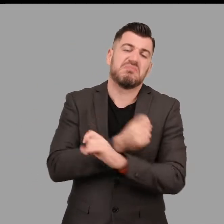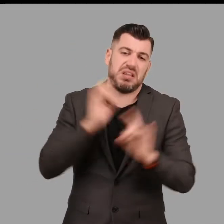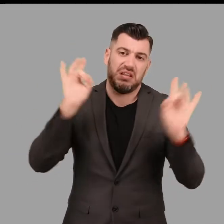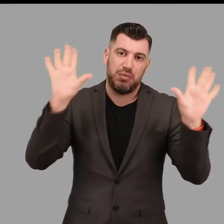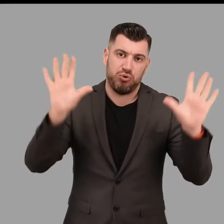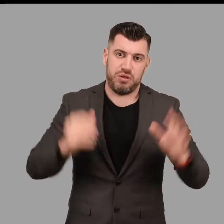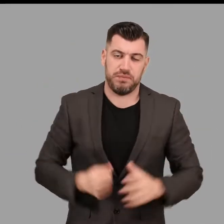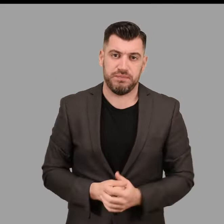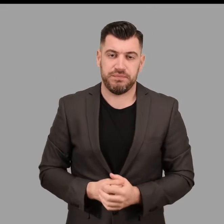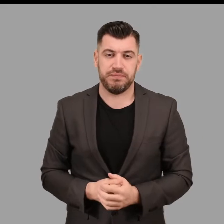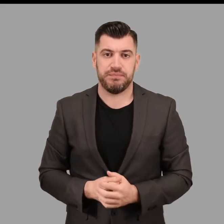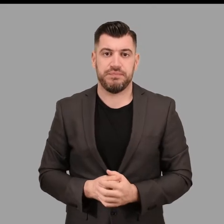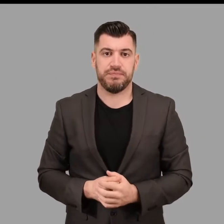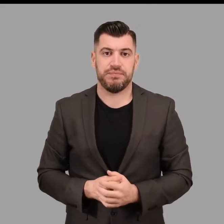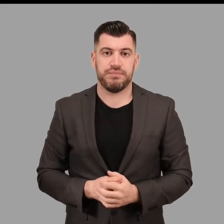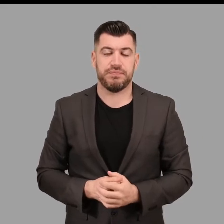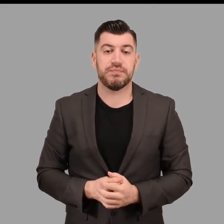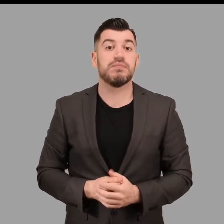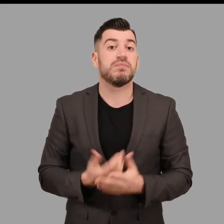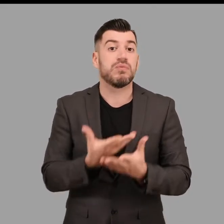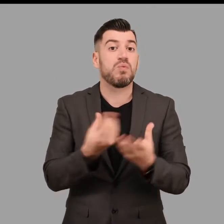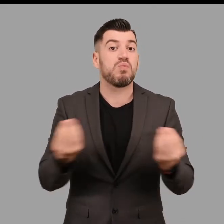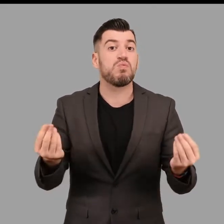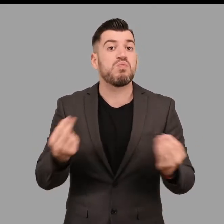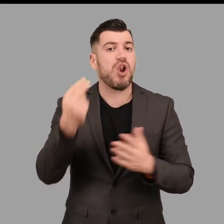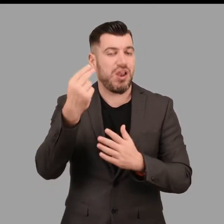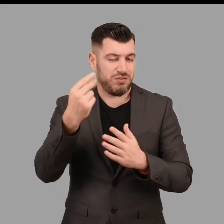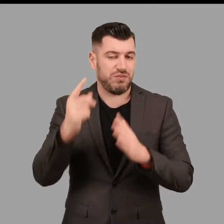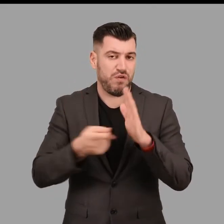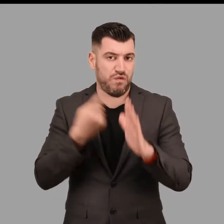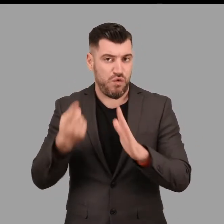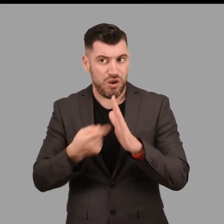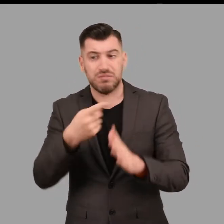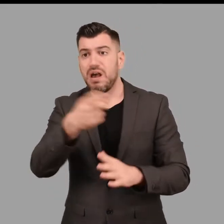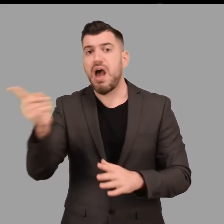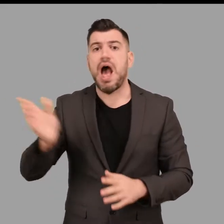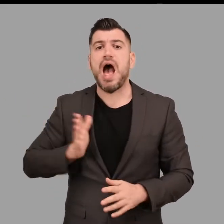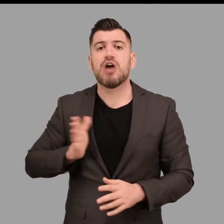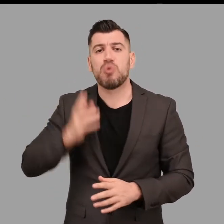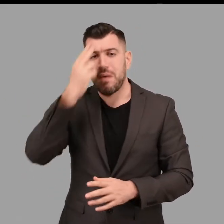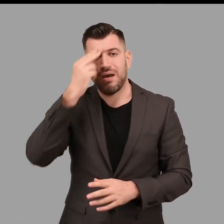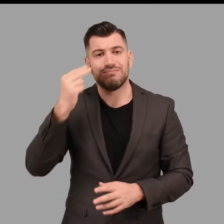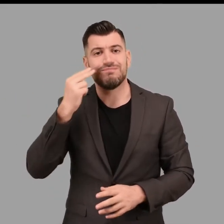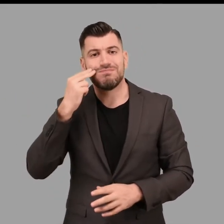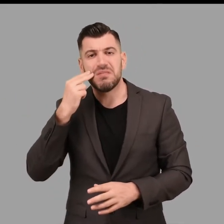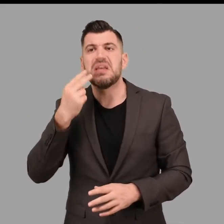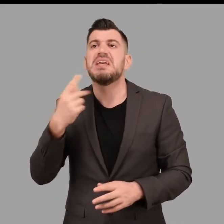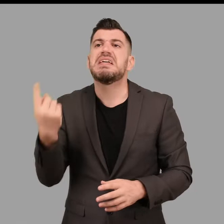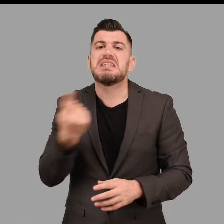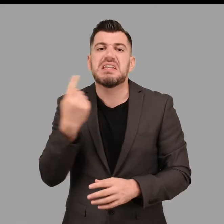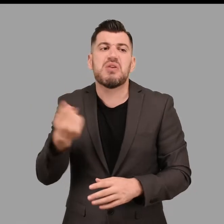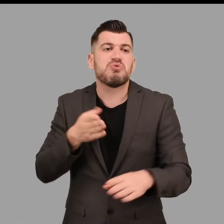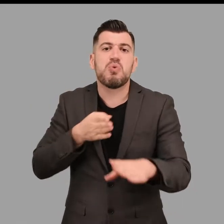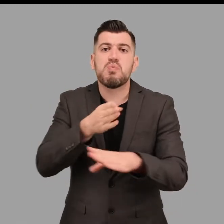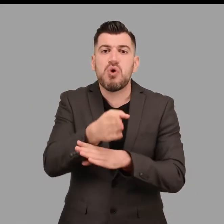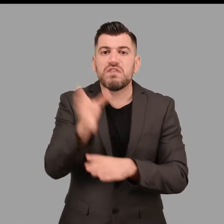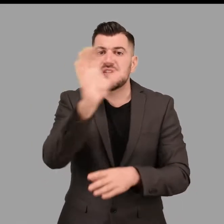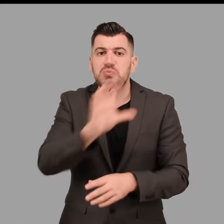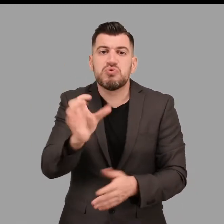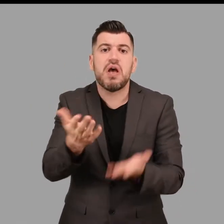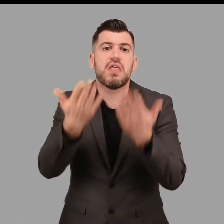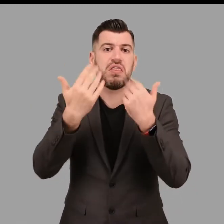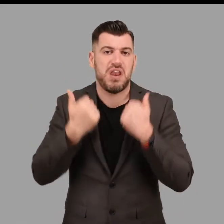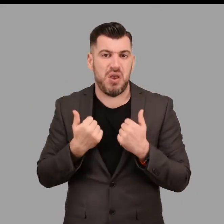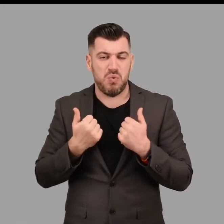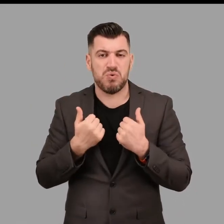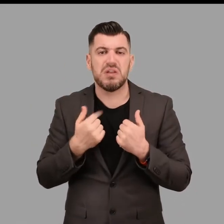Βέβαια από τη διαπίστωση ότι συχνά τα άτομα με αναπηρίες όρασης δεν βρίσκουν κάποιο σημείο να αφορά στα περισσότερα μουσεία, όπου οι αφήστες εκθέματα